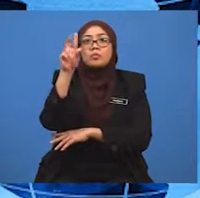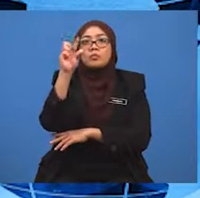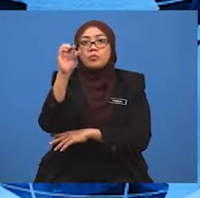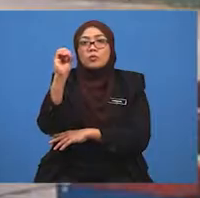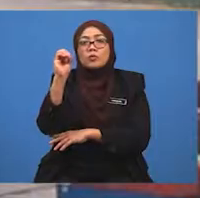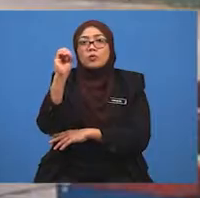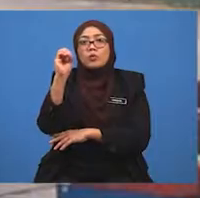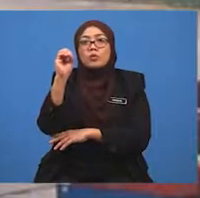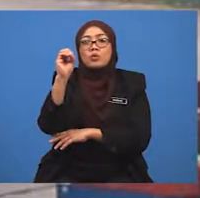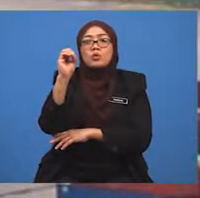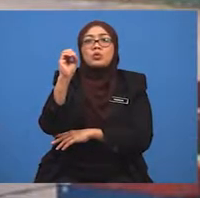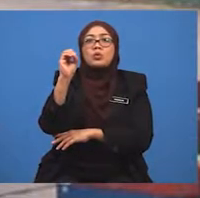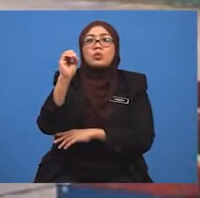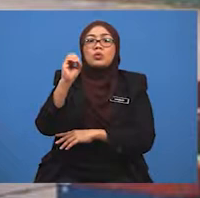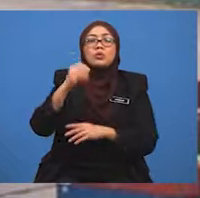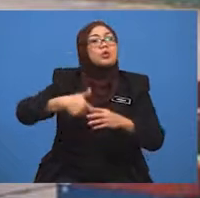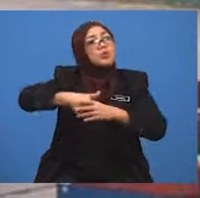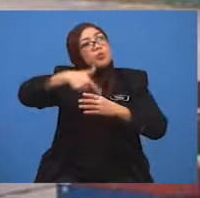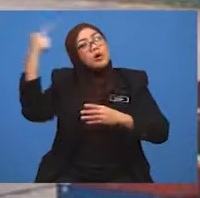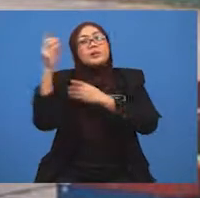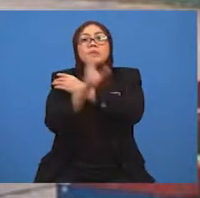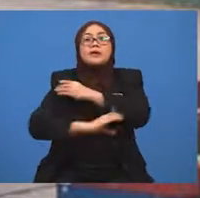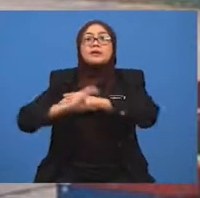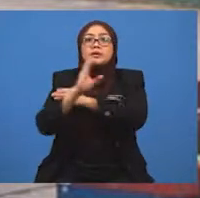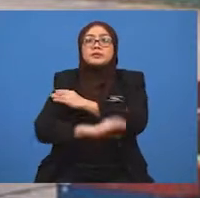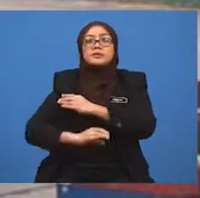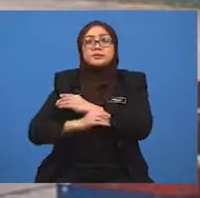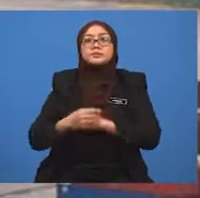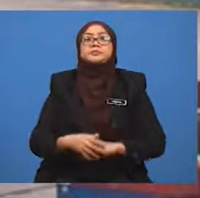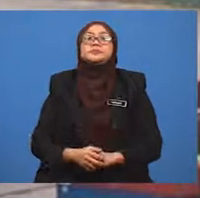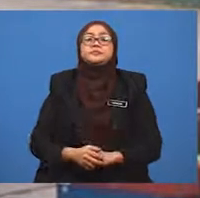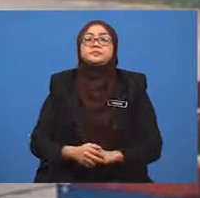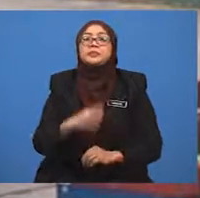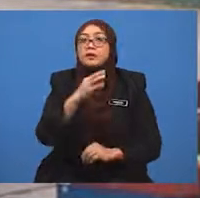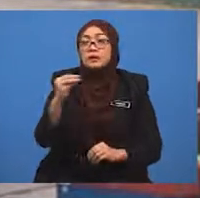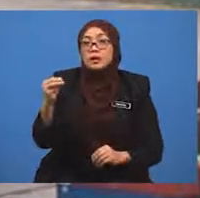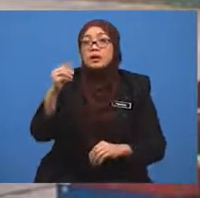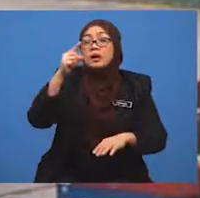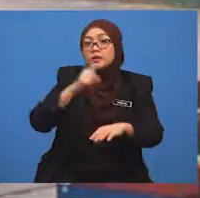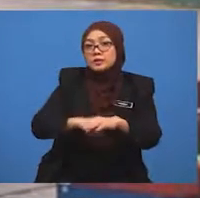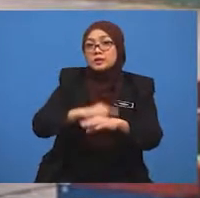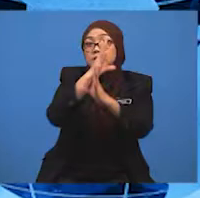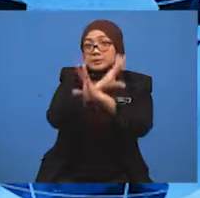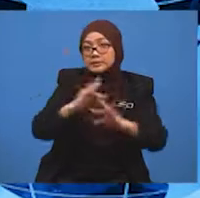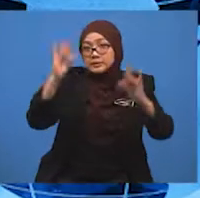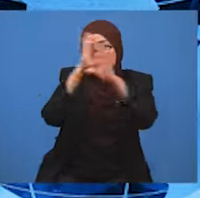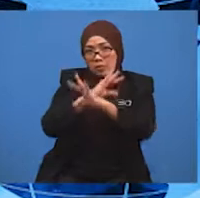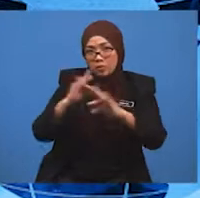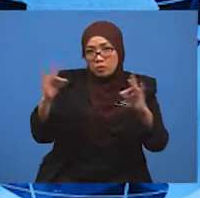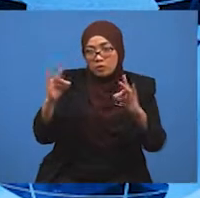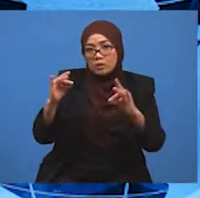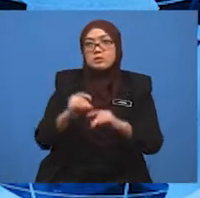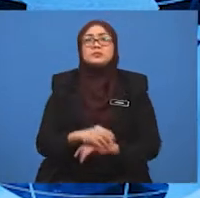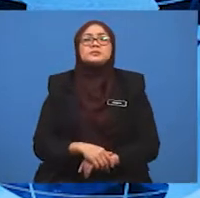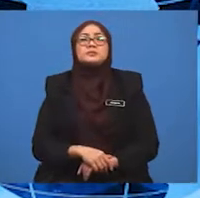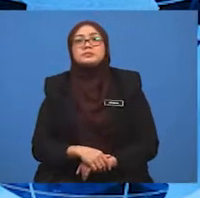terdapat Pelabuhan Bintulu yang terletak di Tanjung Kindurong, Sarawak. Ia